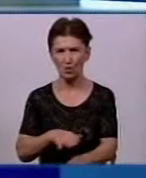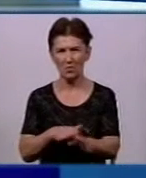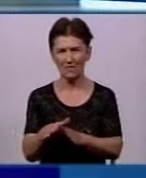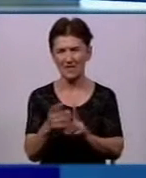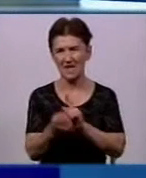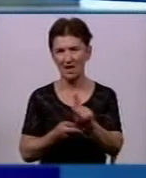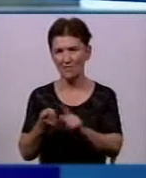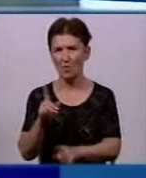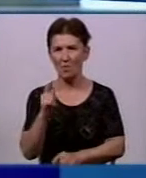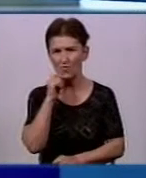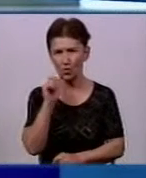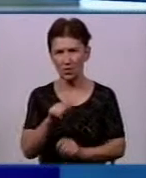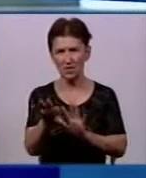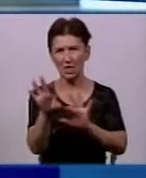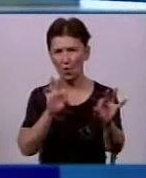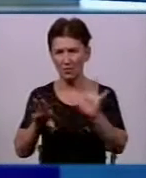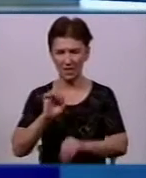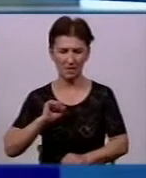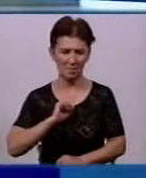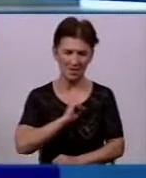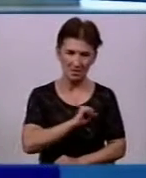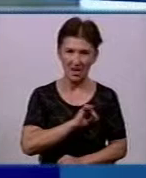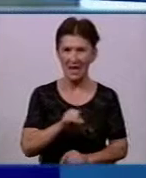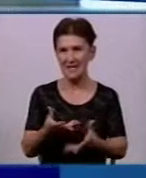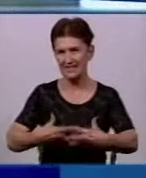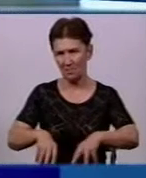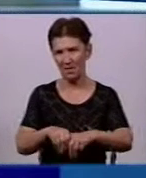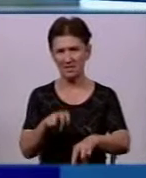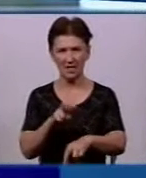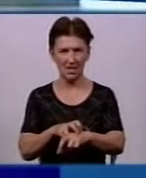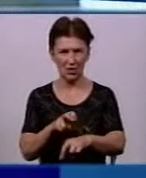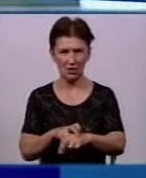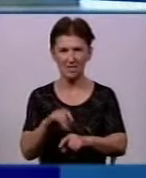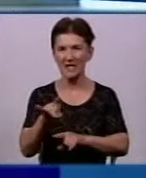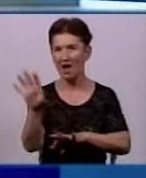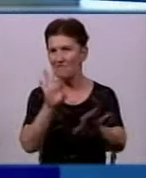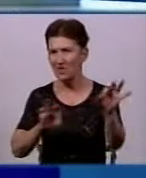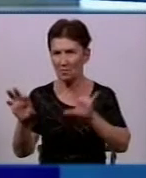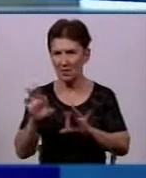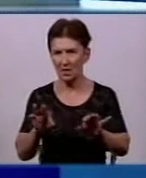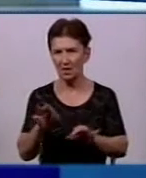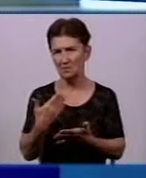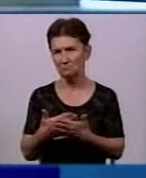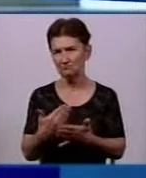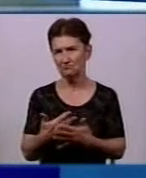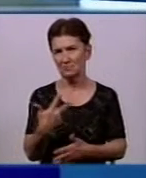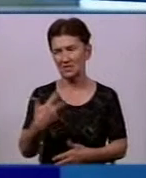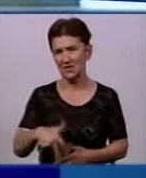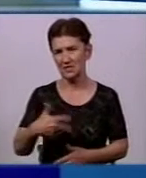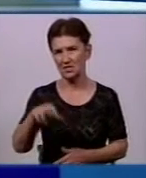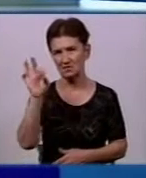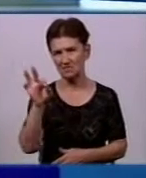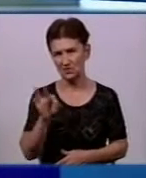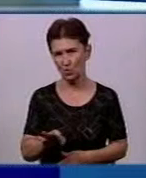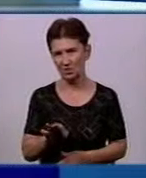реформи в Україні обирають терапевтів, педіатрів та сімейних лікарів. Із вибором лікаря визначилося майже 30% жителів